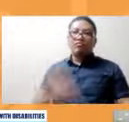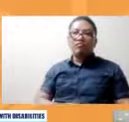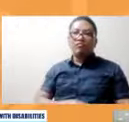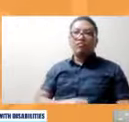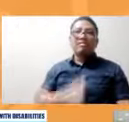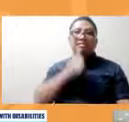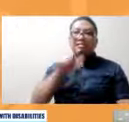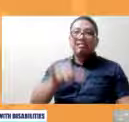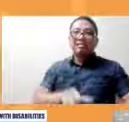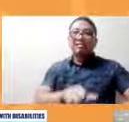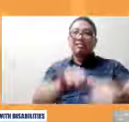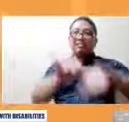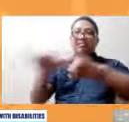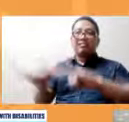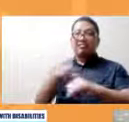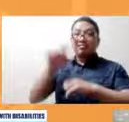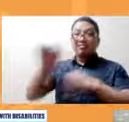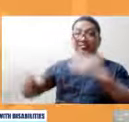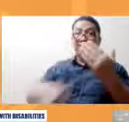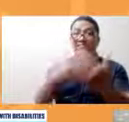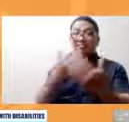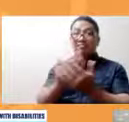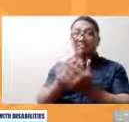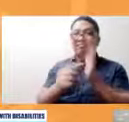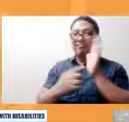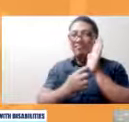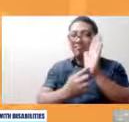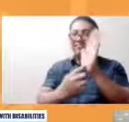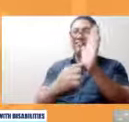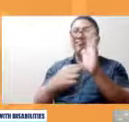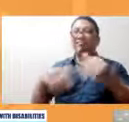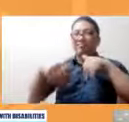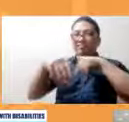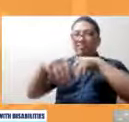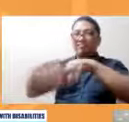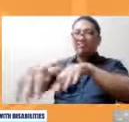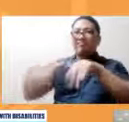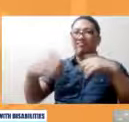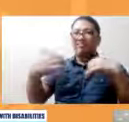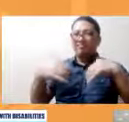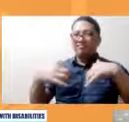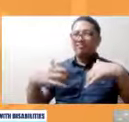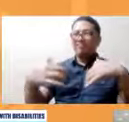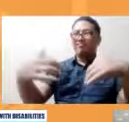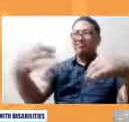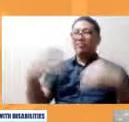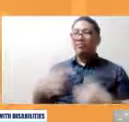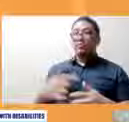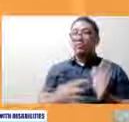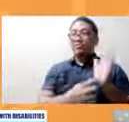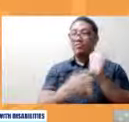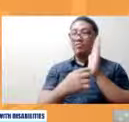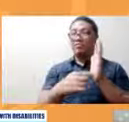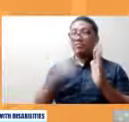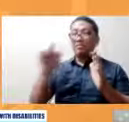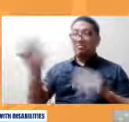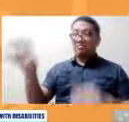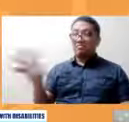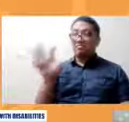or lahat ng mga rallies lahat ng mga kung saan man pinapalabas merong sign language